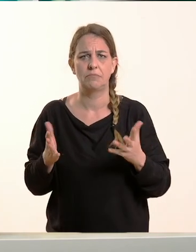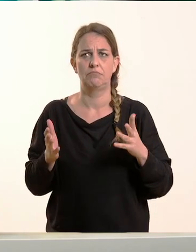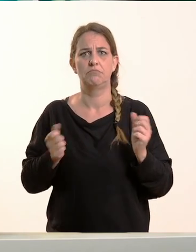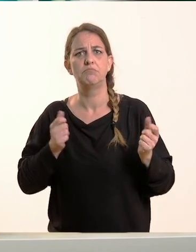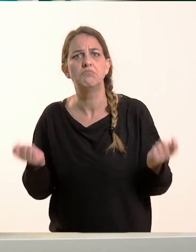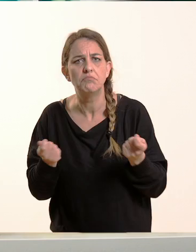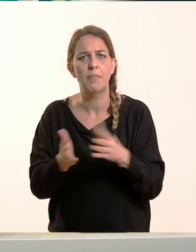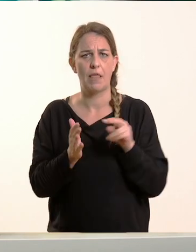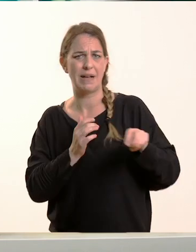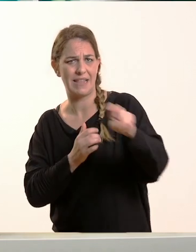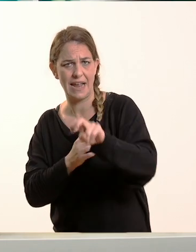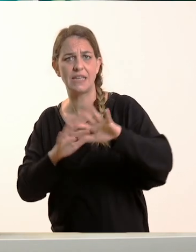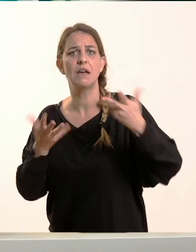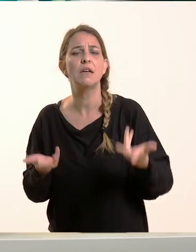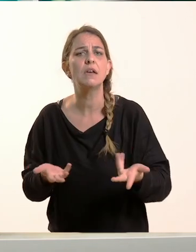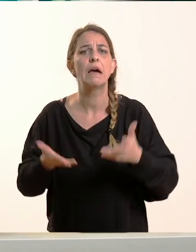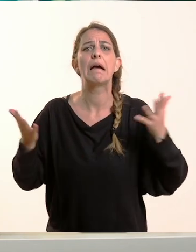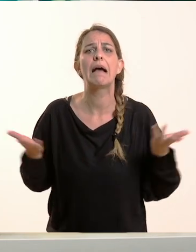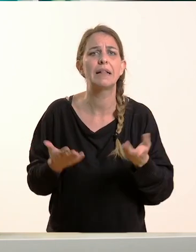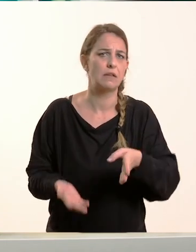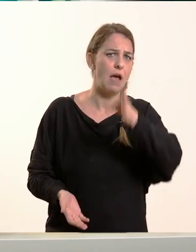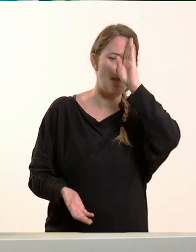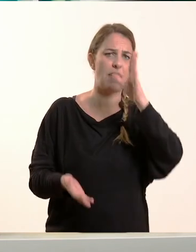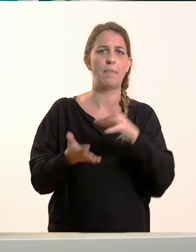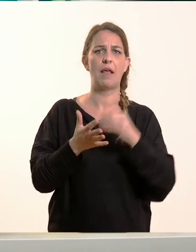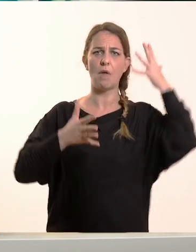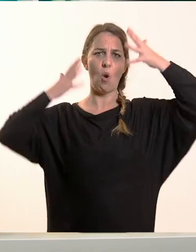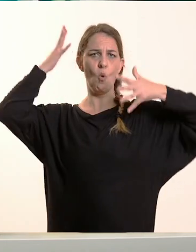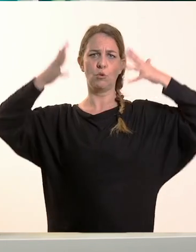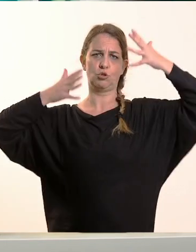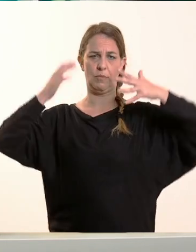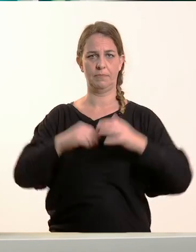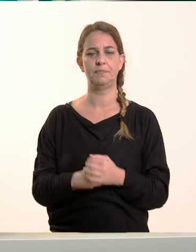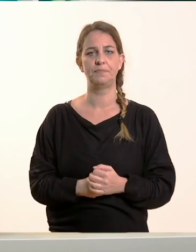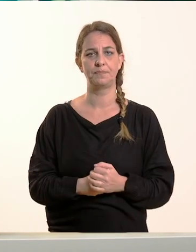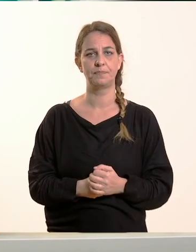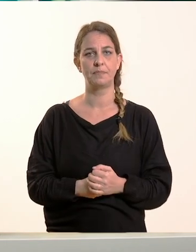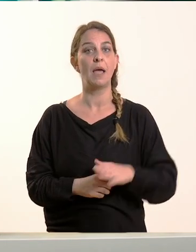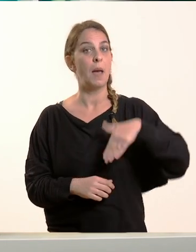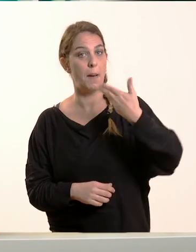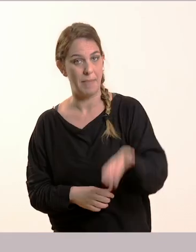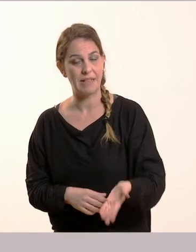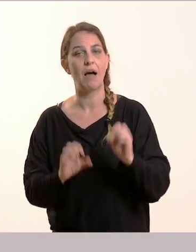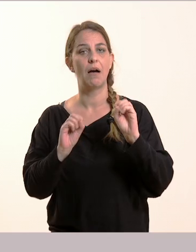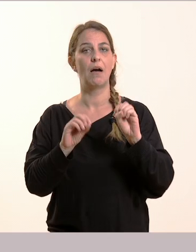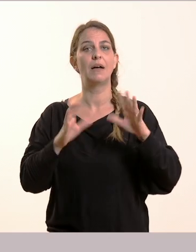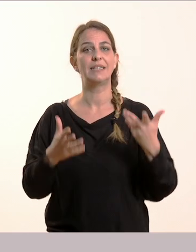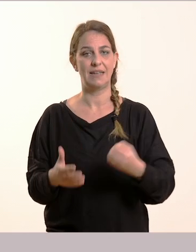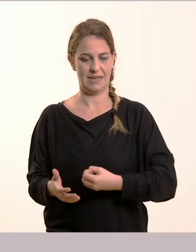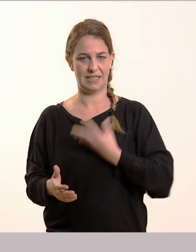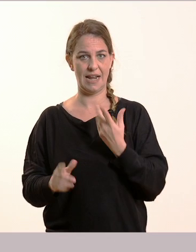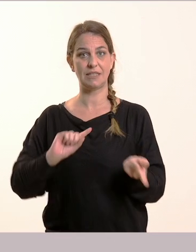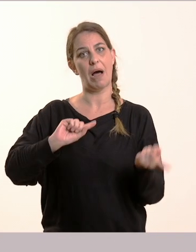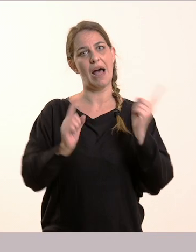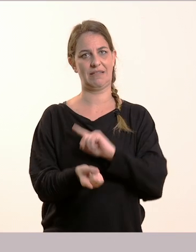λούζομαι κάποιος ή εγώ. Στη συνέχεια θα μάθουμε να βρίσκουμε τα αντίθετα συναισθήματα, δηλαδή που έχουν